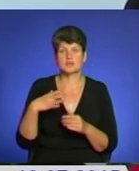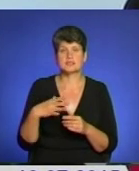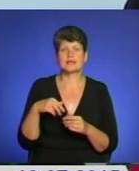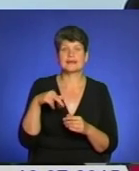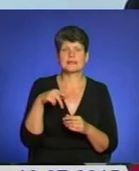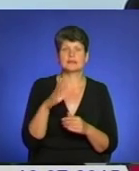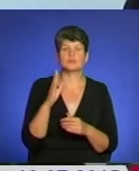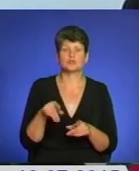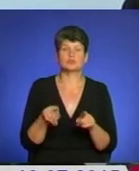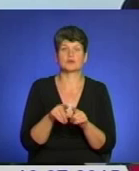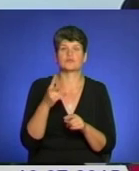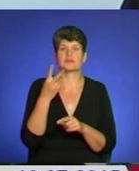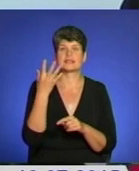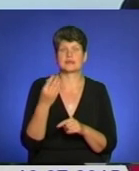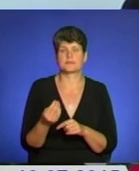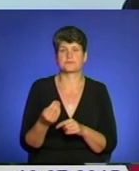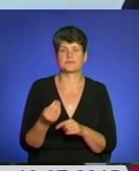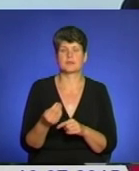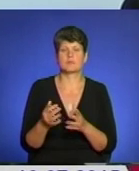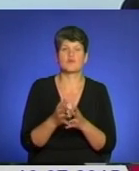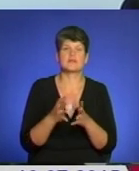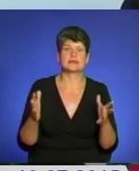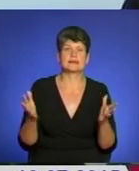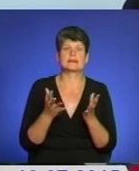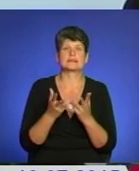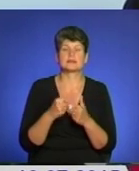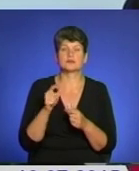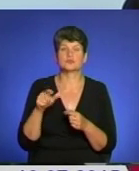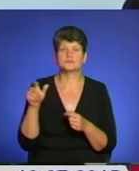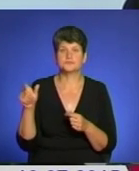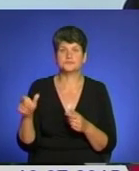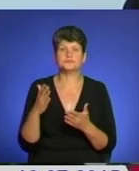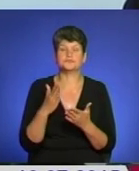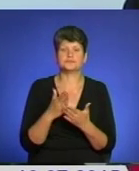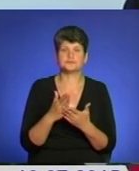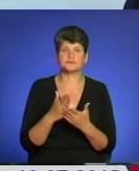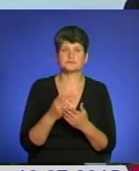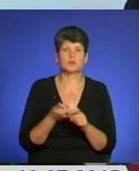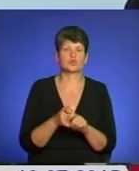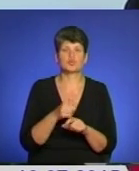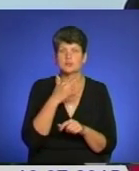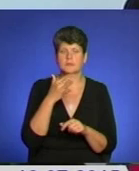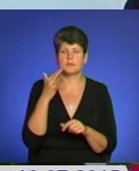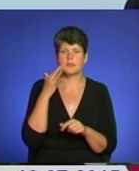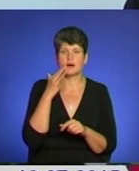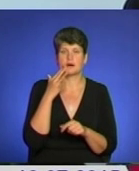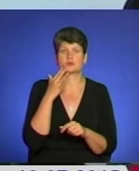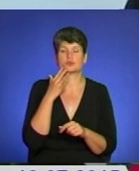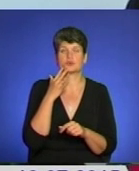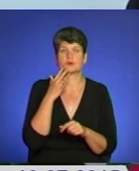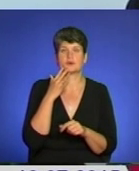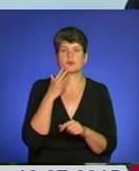будемо, як кожного року, два дні, бо велика кількість людей, маємо вже дуже багато аніматорів, які готові.